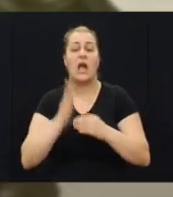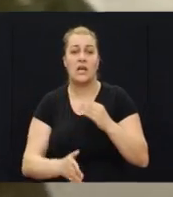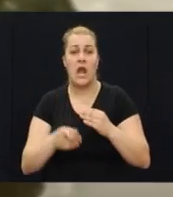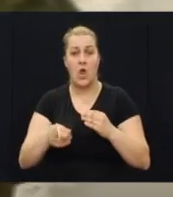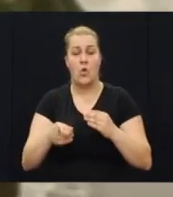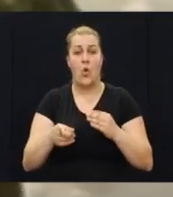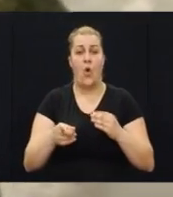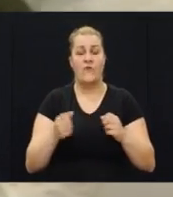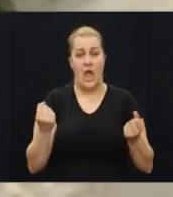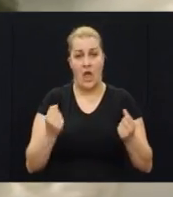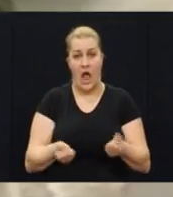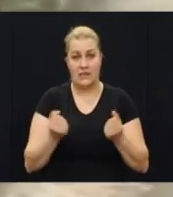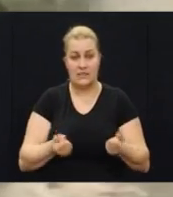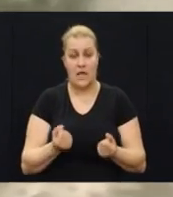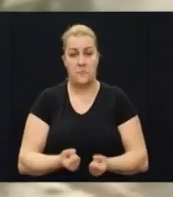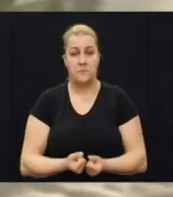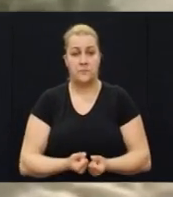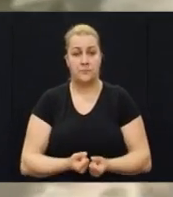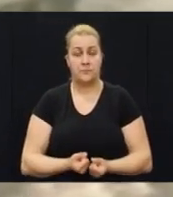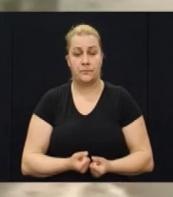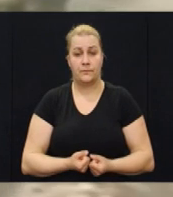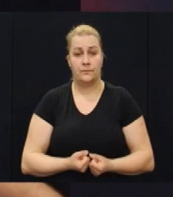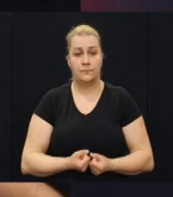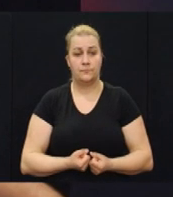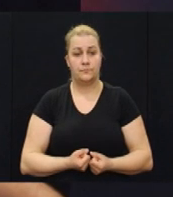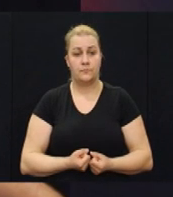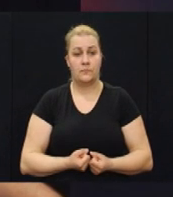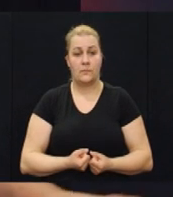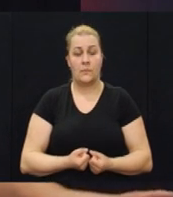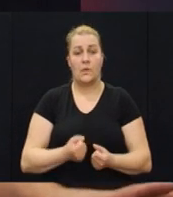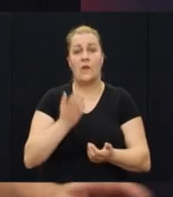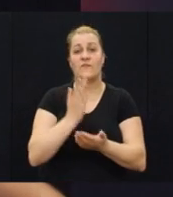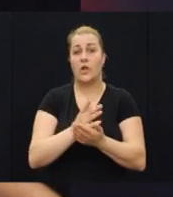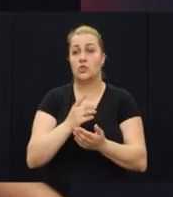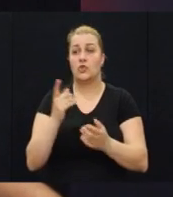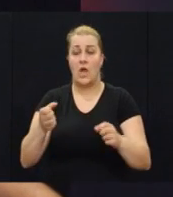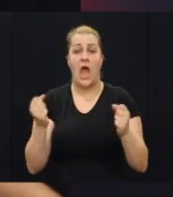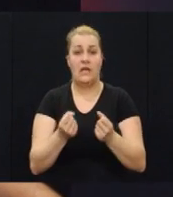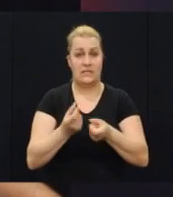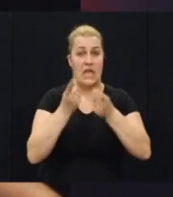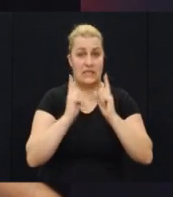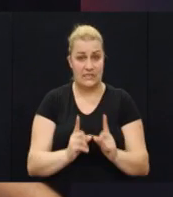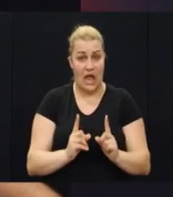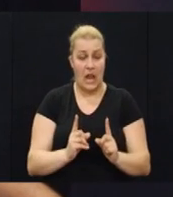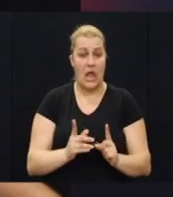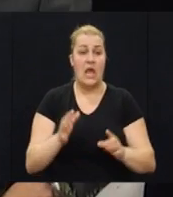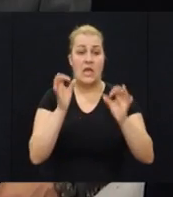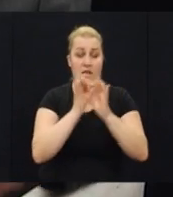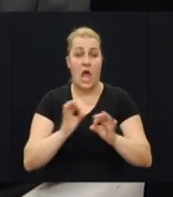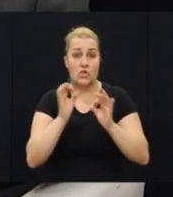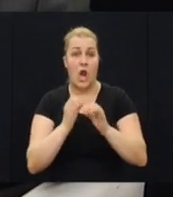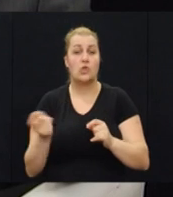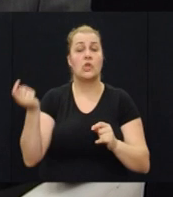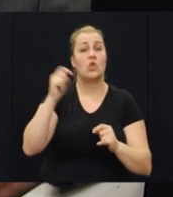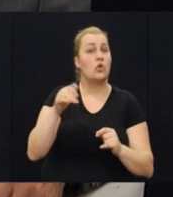akcije. Znači, na kraju akcije on je uhvaćen, već je stala akcija. Već je, nažalost,